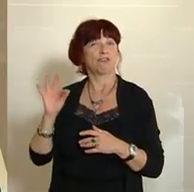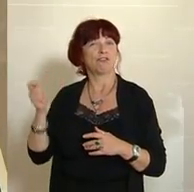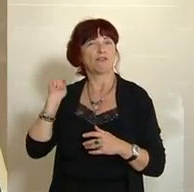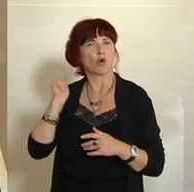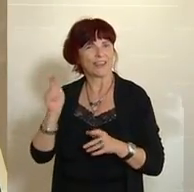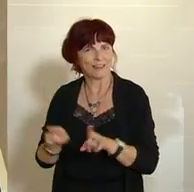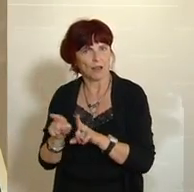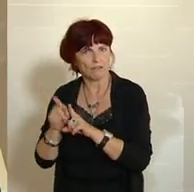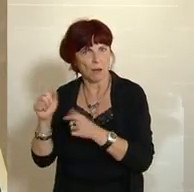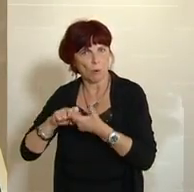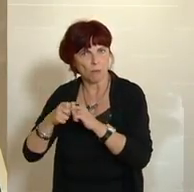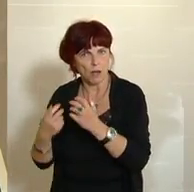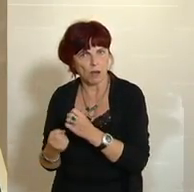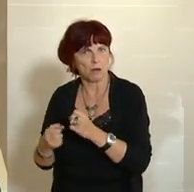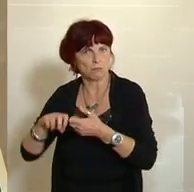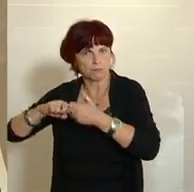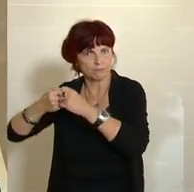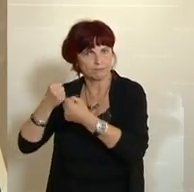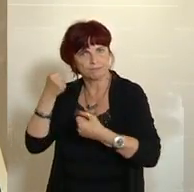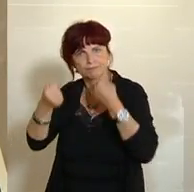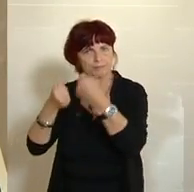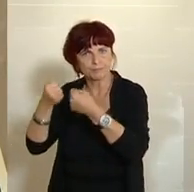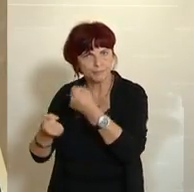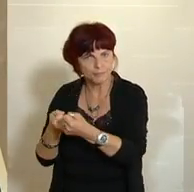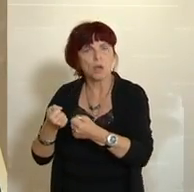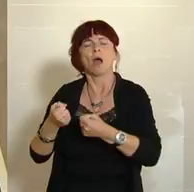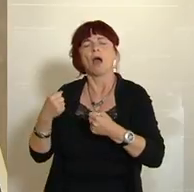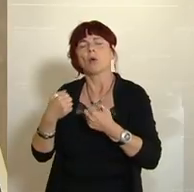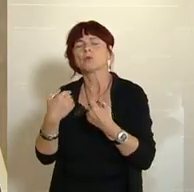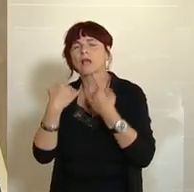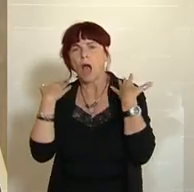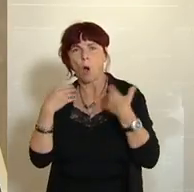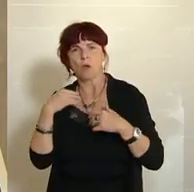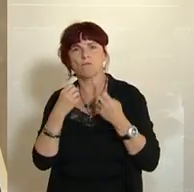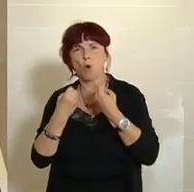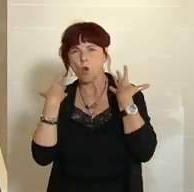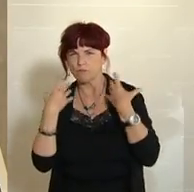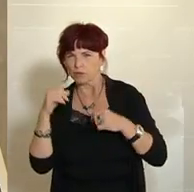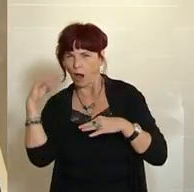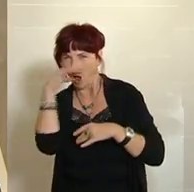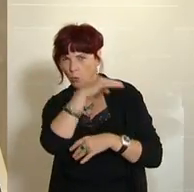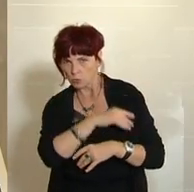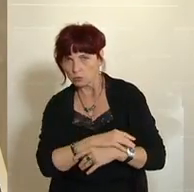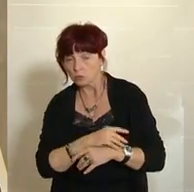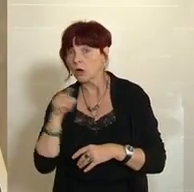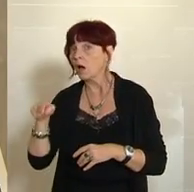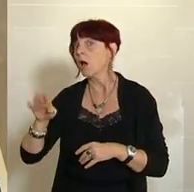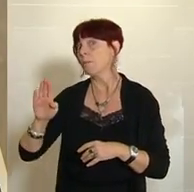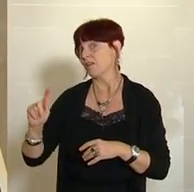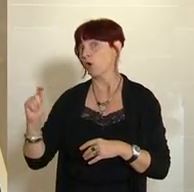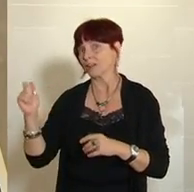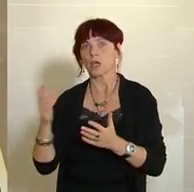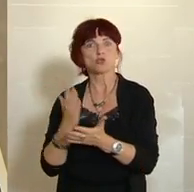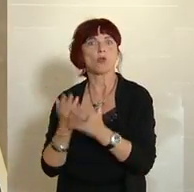Kartierhofgegners auf österreichischem Boden, haben gezeigt, wie wichtig das BVT ist und wie viel es hier zu tun gäbe.